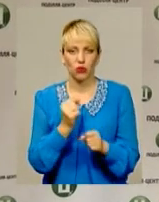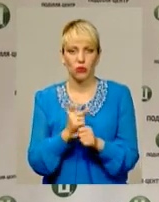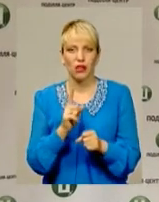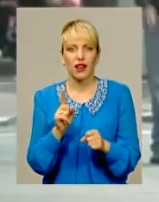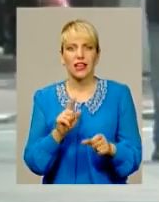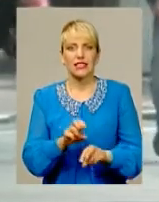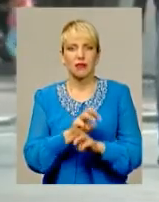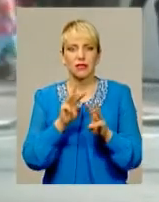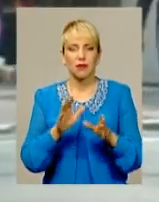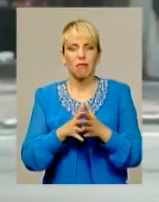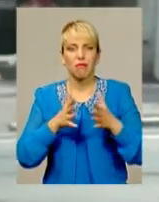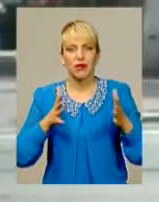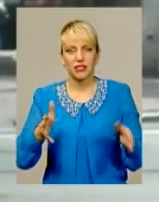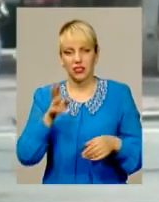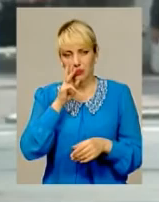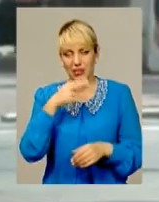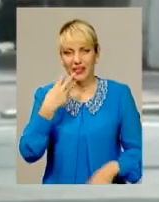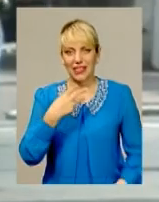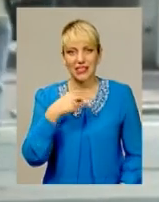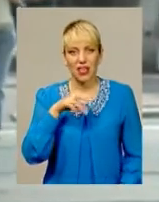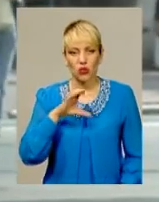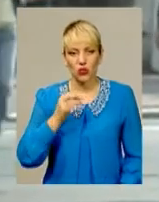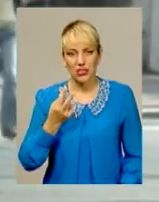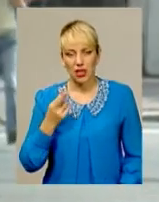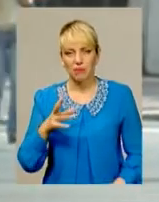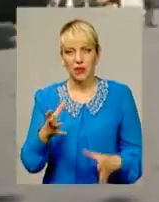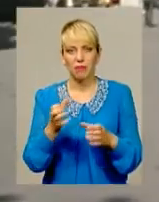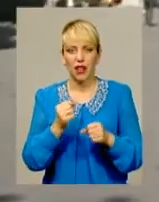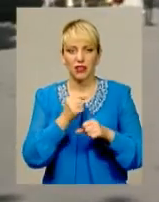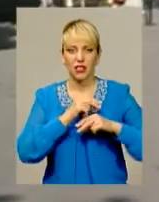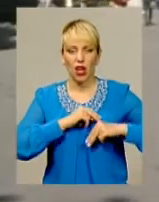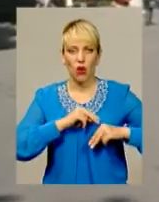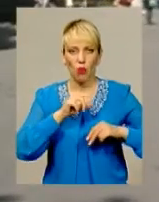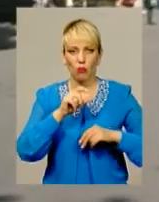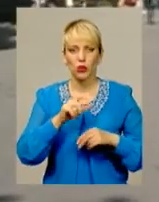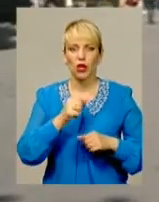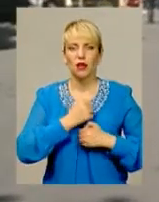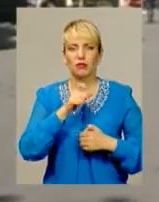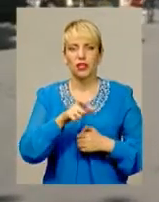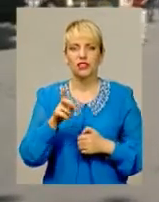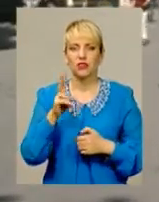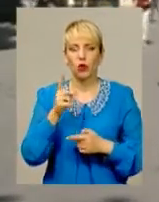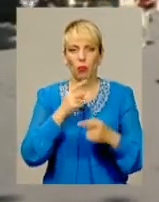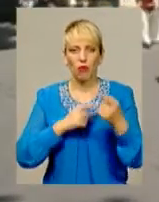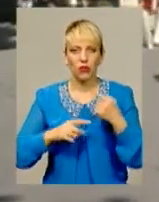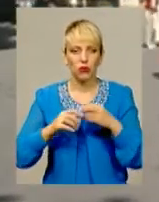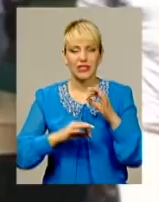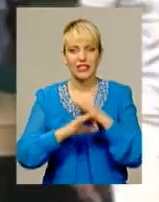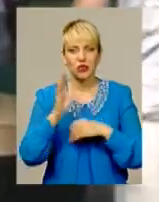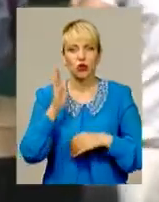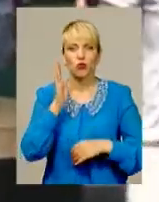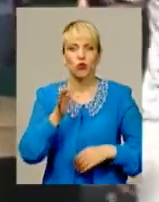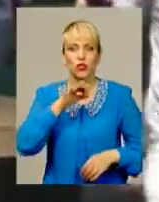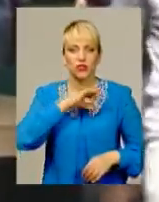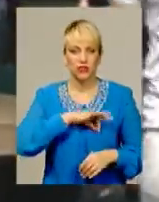заробітну плату. Уже з 30 серпня брати на роботу бійців, які повернулися зі сходу, буде вигідно. Адже законодавець дещо